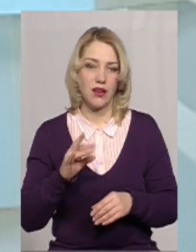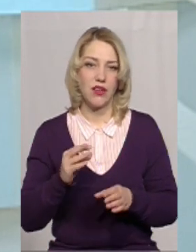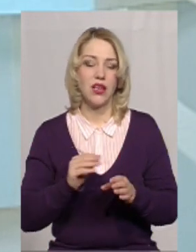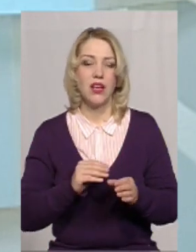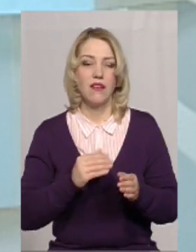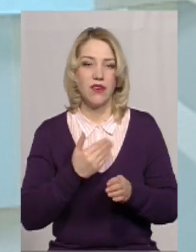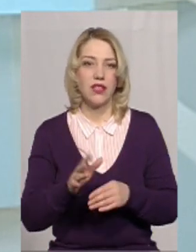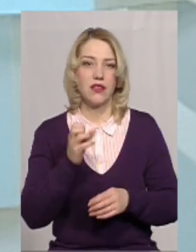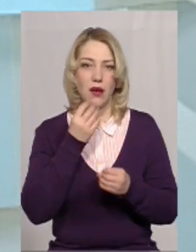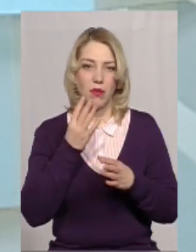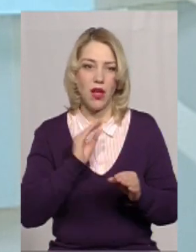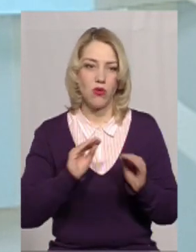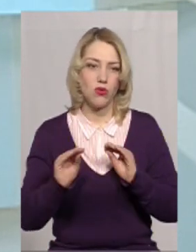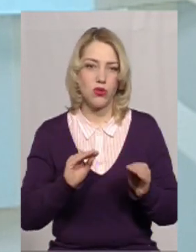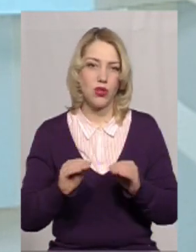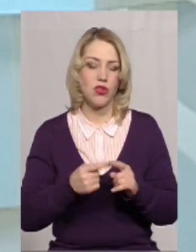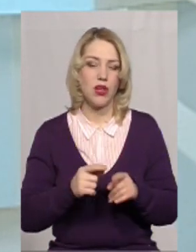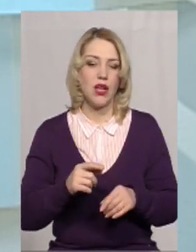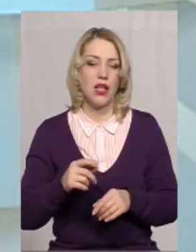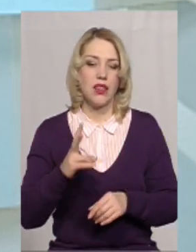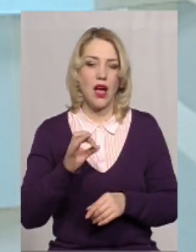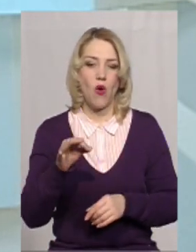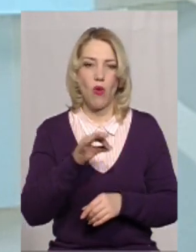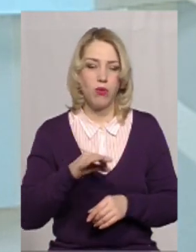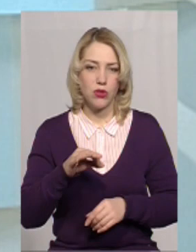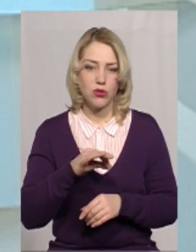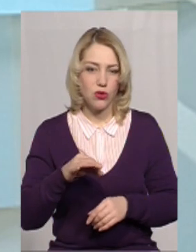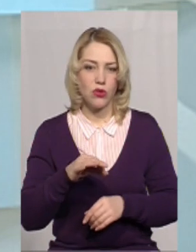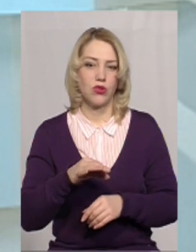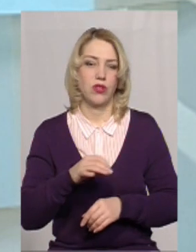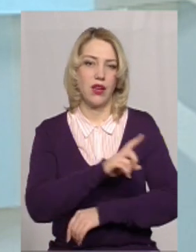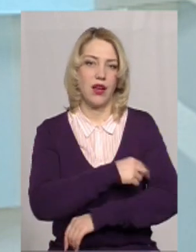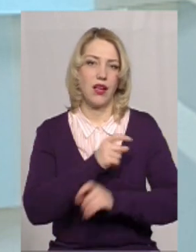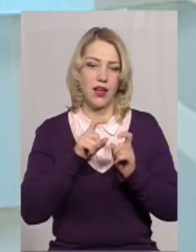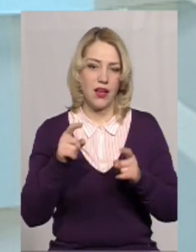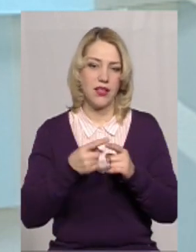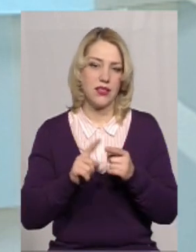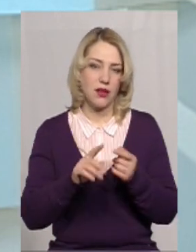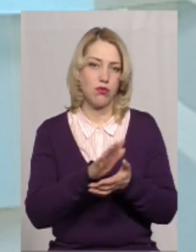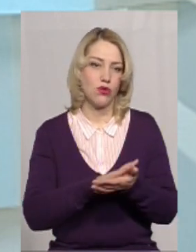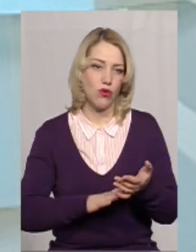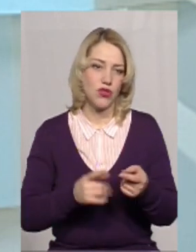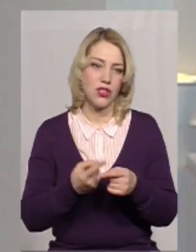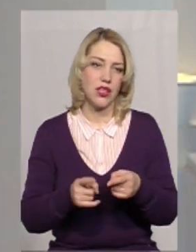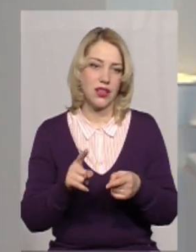обласної дорослої лікарні. Це продовження того